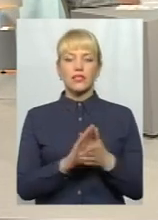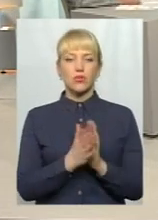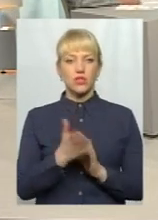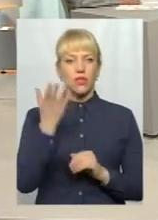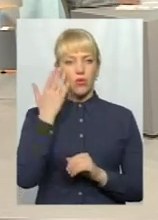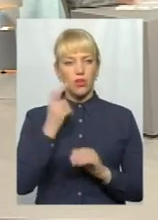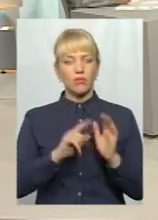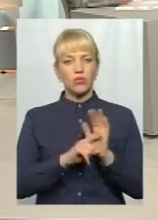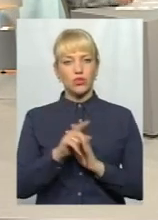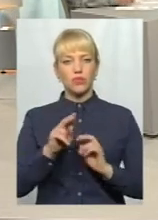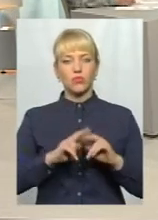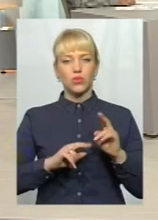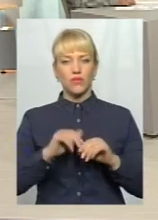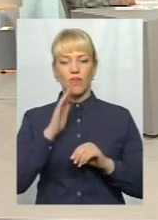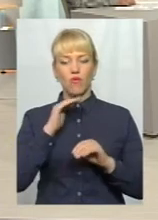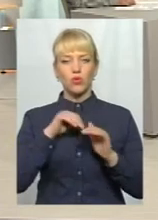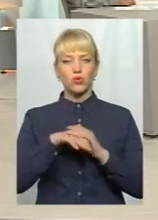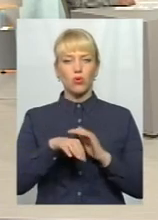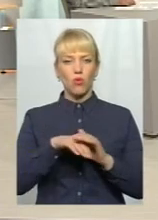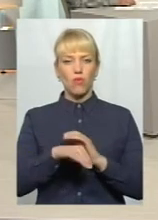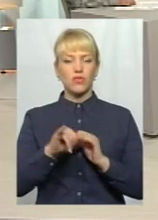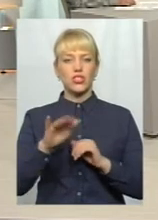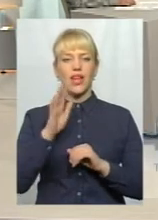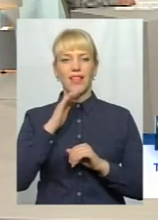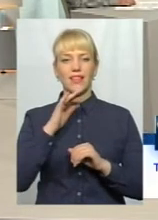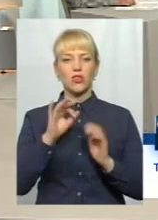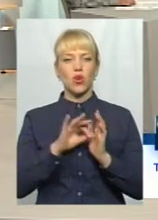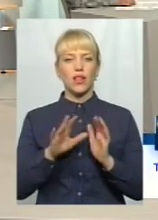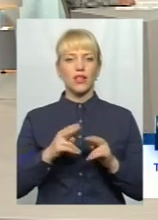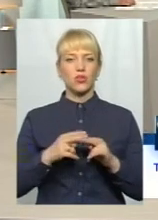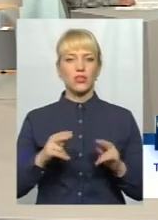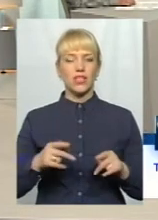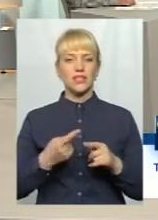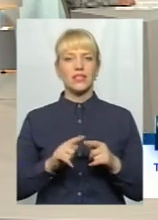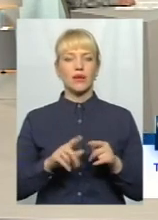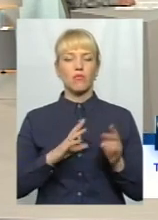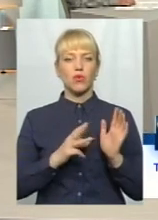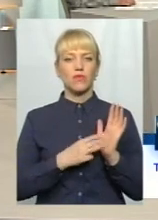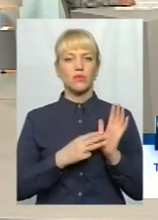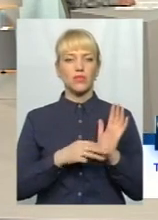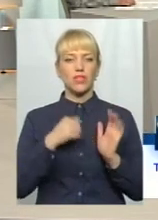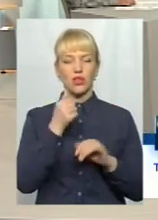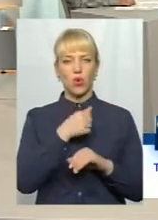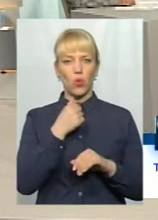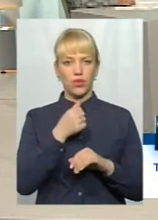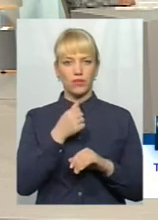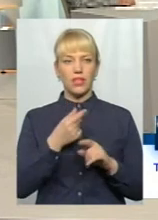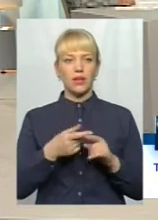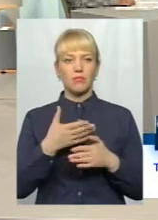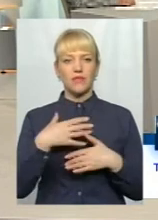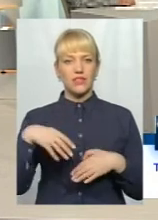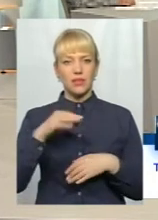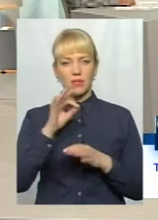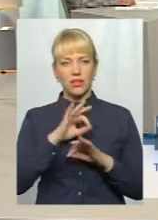починалося будівництво і водосховище, і гідроелектростанції, це були 80-ти роки, середина 80-х років. Ми всі пам